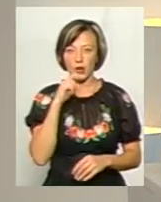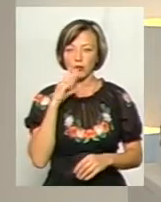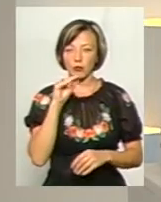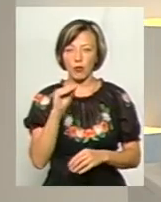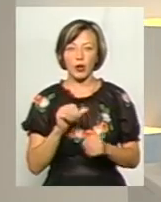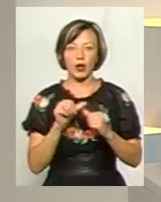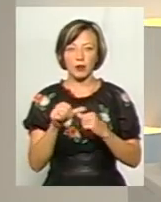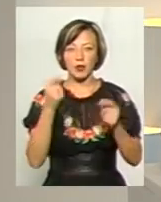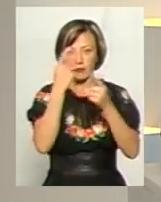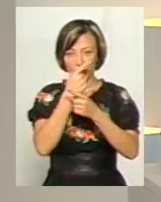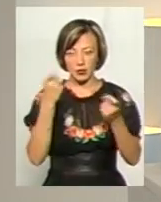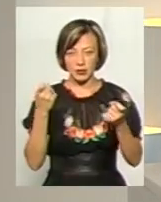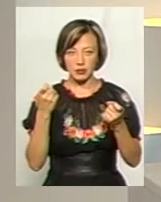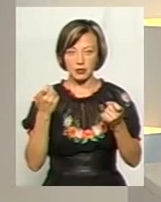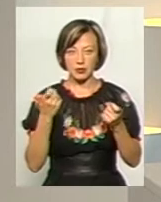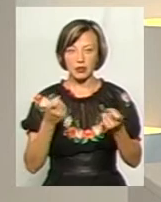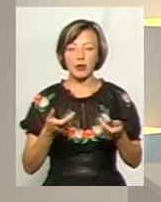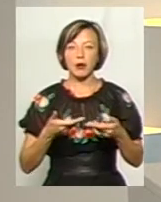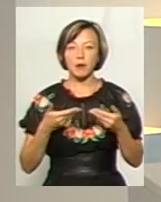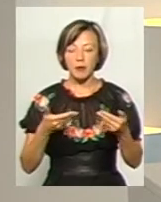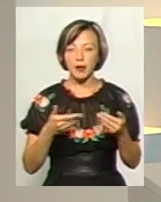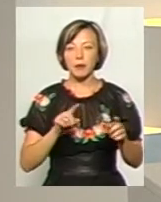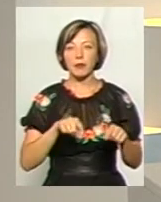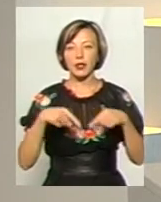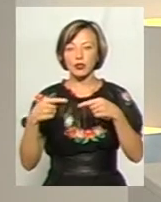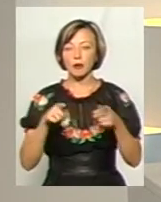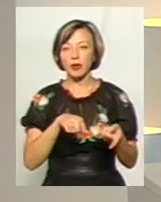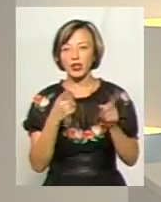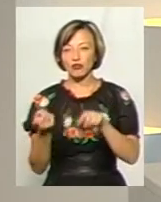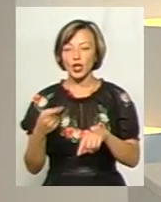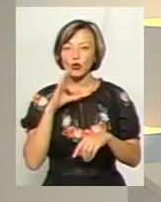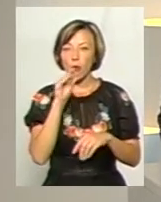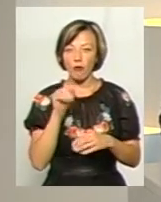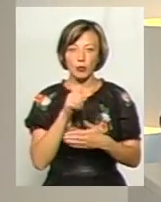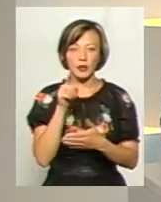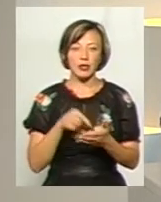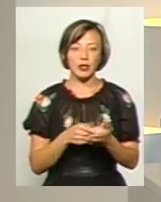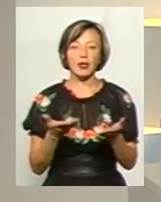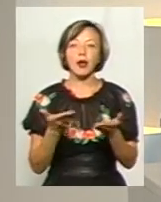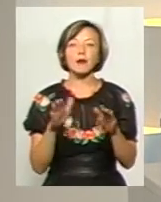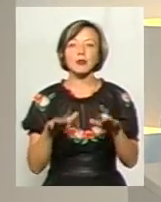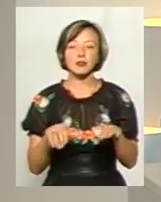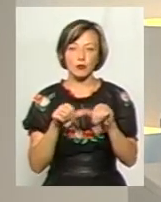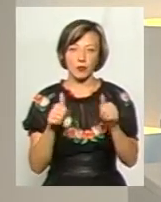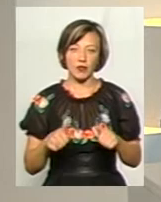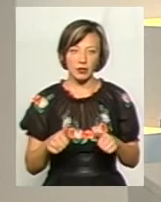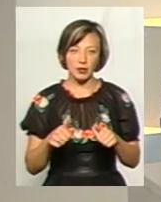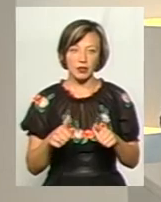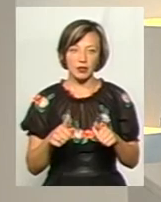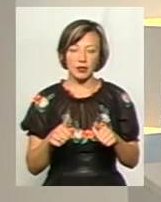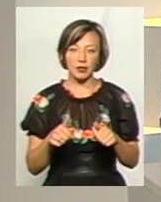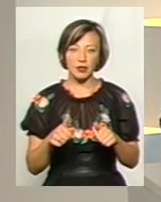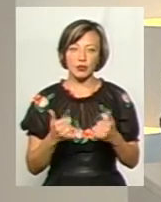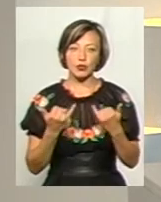інформаційних, скажімо, передач. Ми перейшли саме до мовного питання, то, насправді, яке місце у формуванні національної ідеї